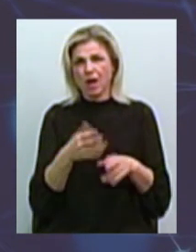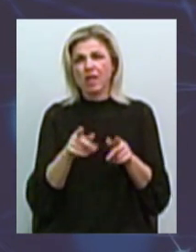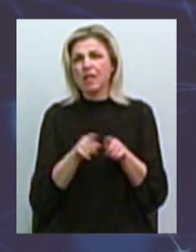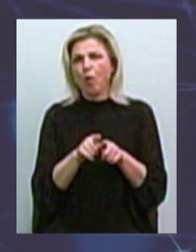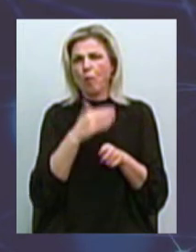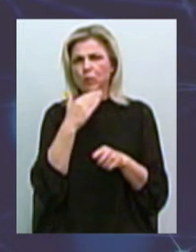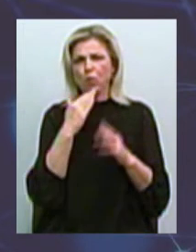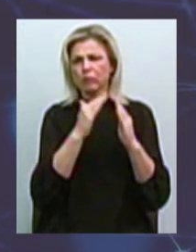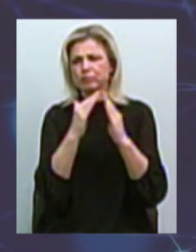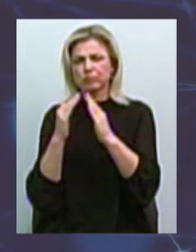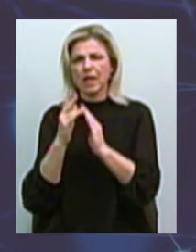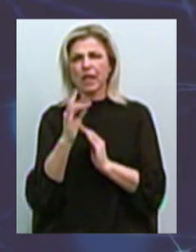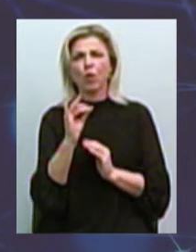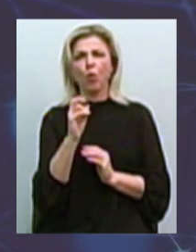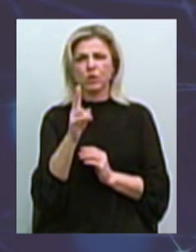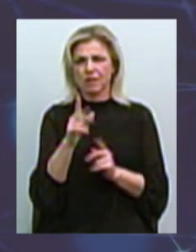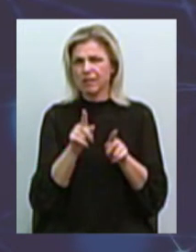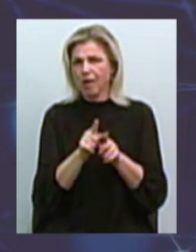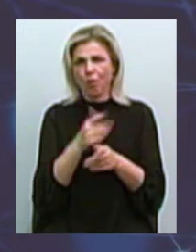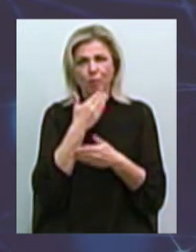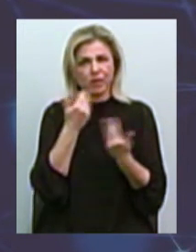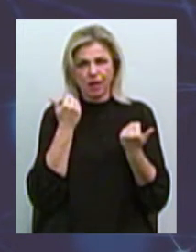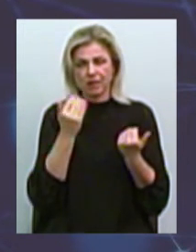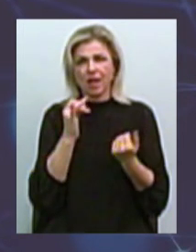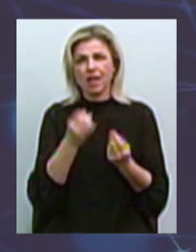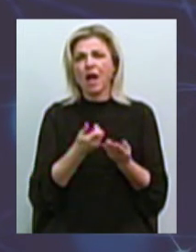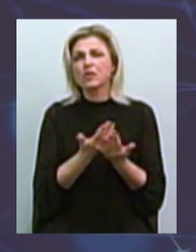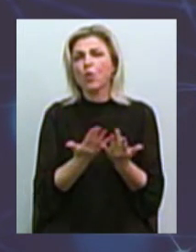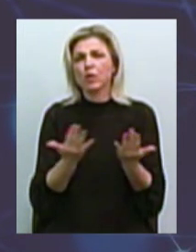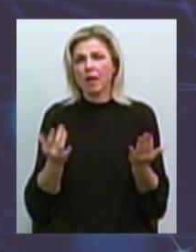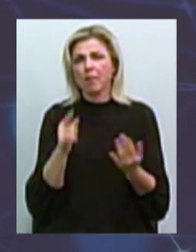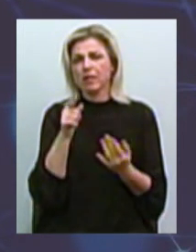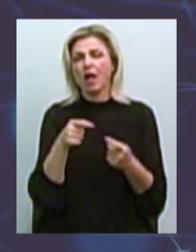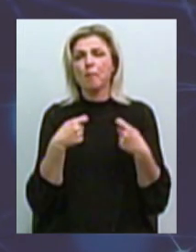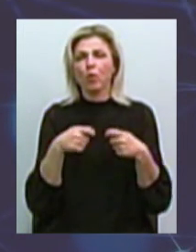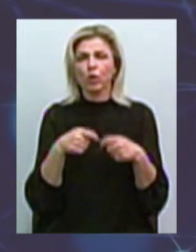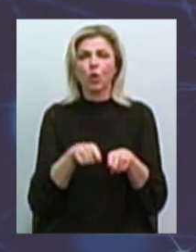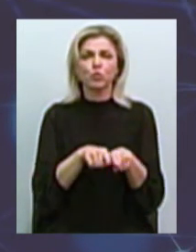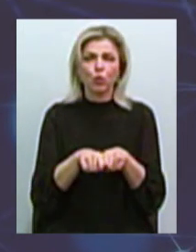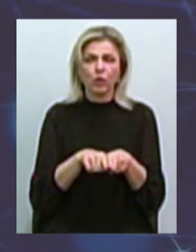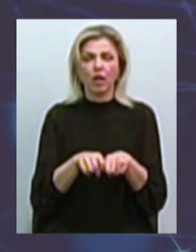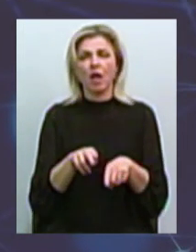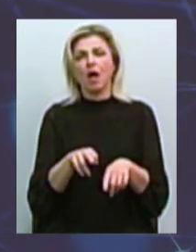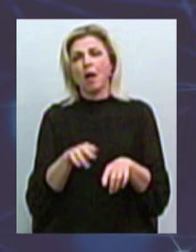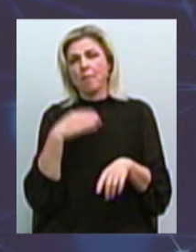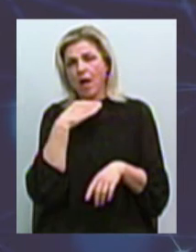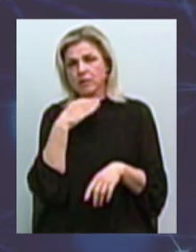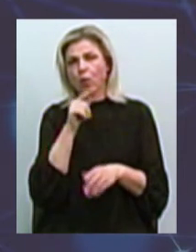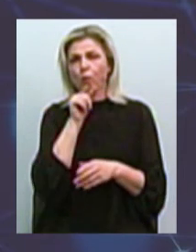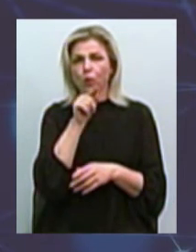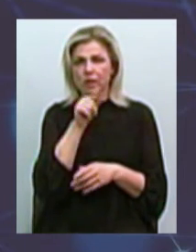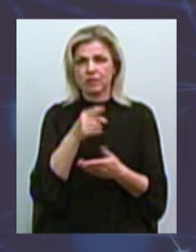кіосків. Максимум, да, і асортимент. У нас же там продається все. Колготки, носки, чулки, м'ясо, курица.